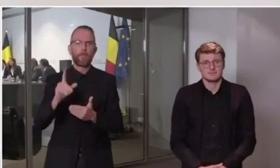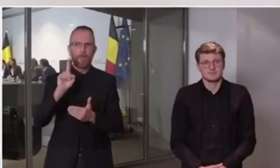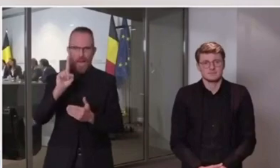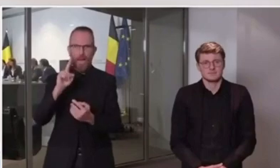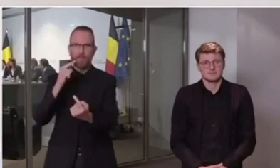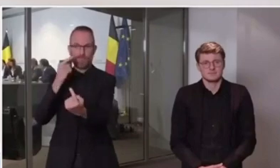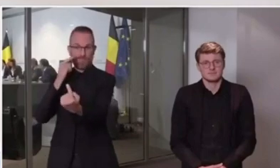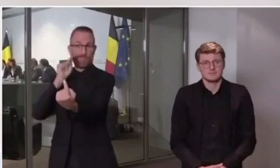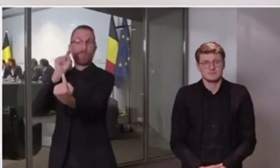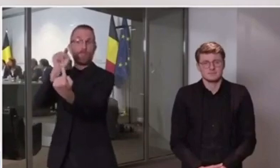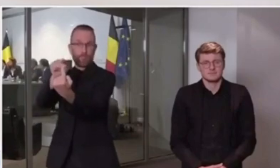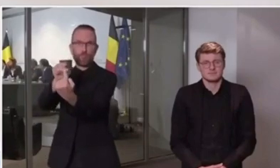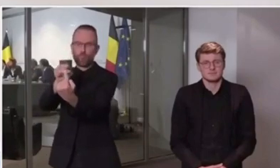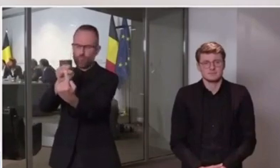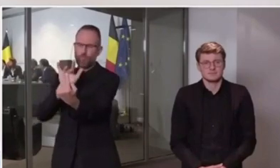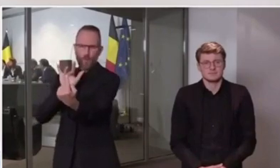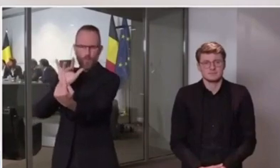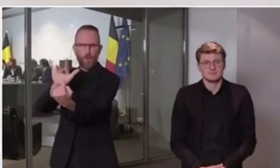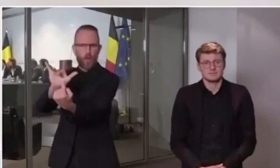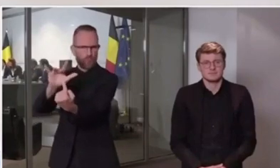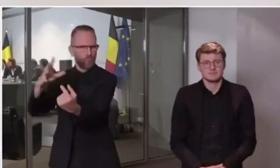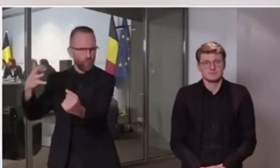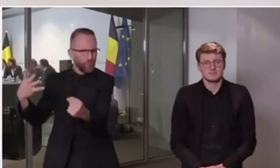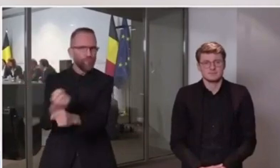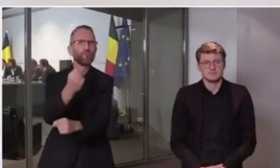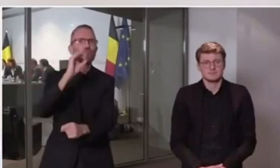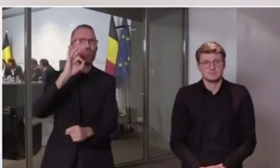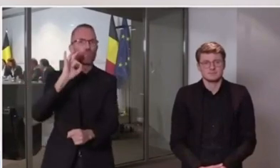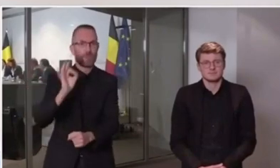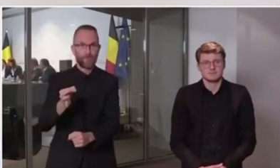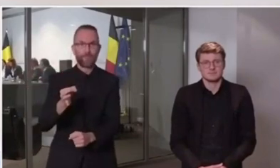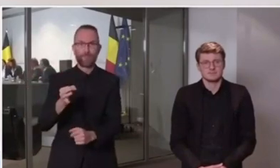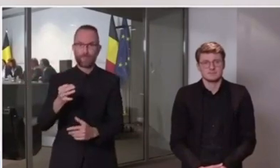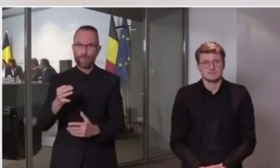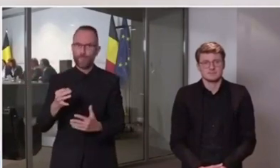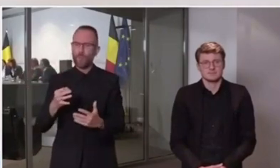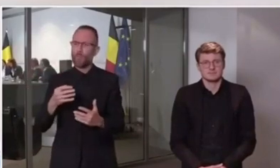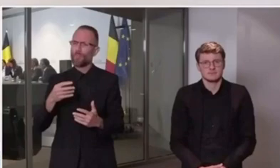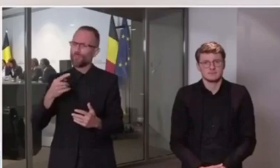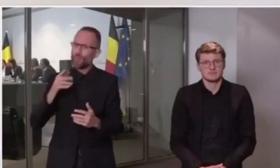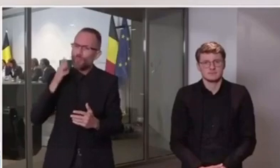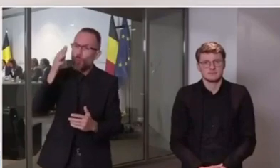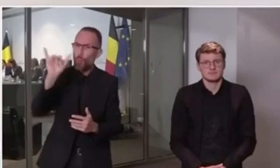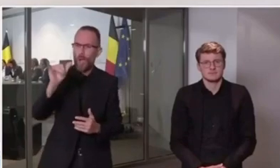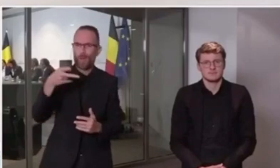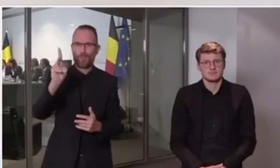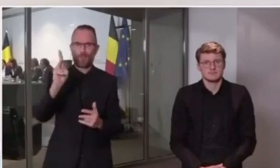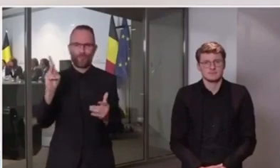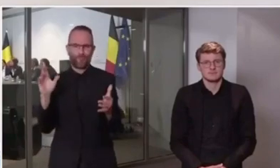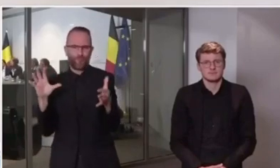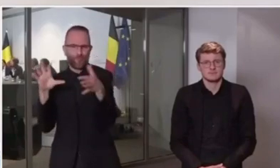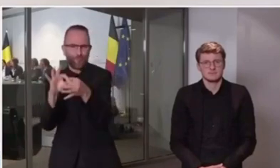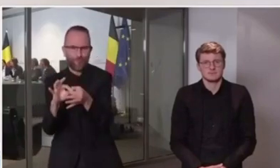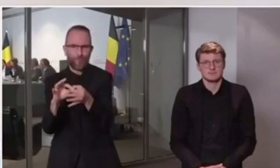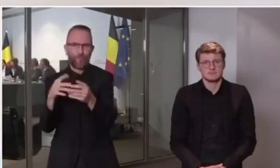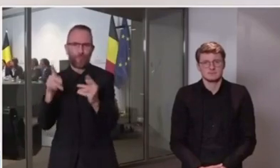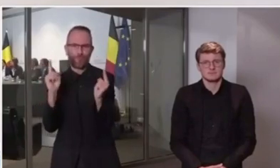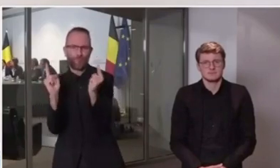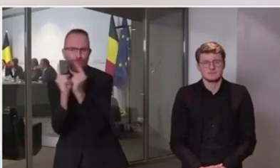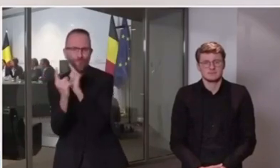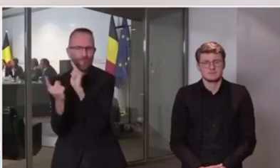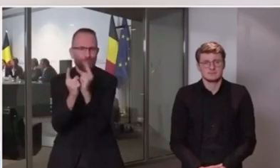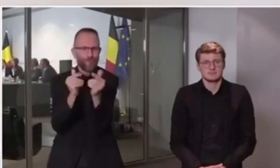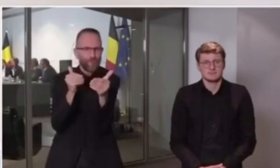retrouver encore mieux et encore plus proches. D'ici là, prenez soin de vous et surtout,